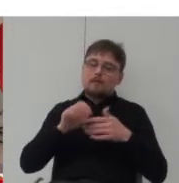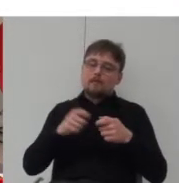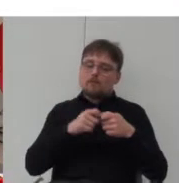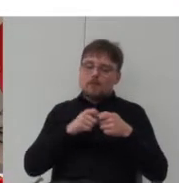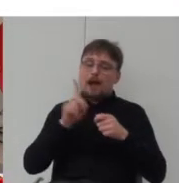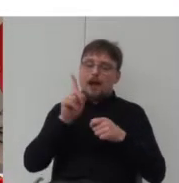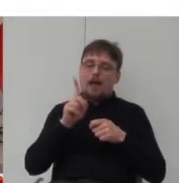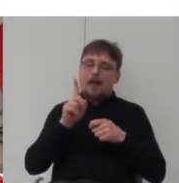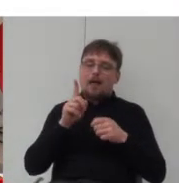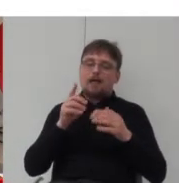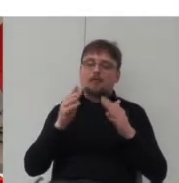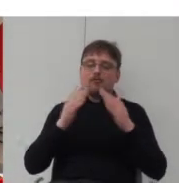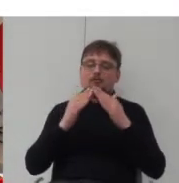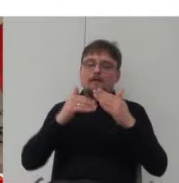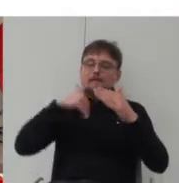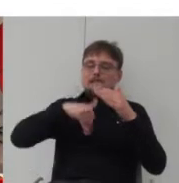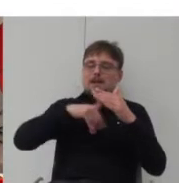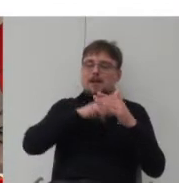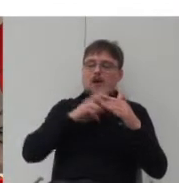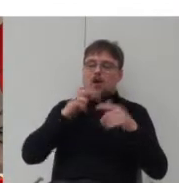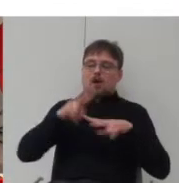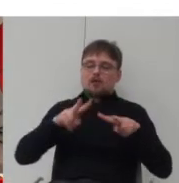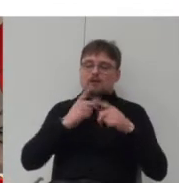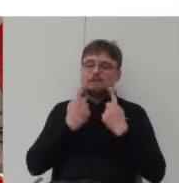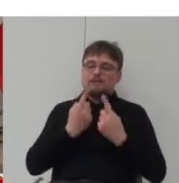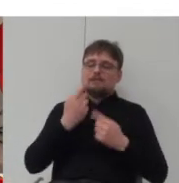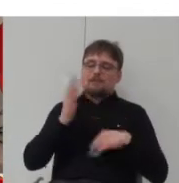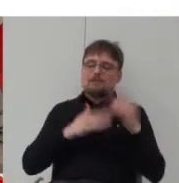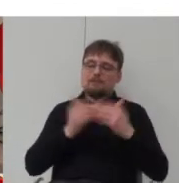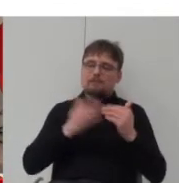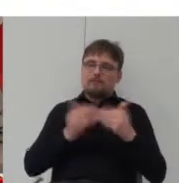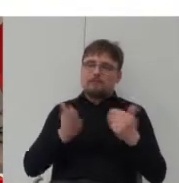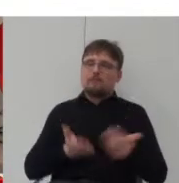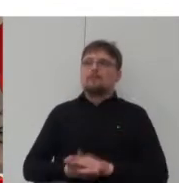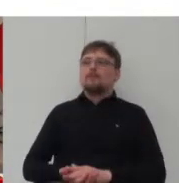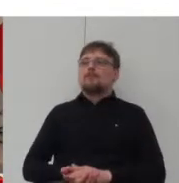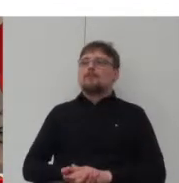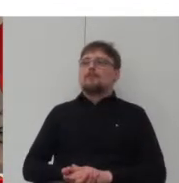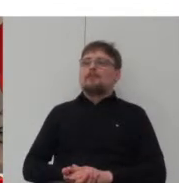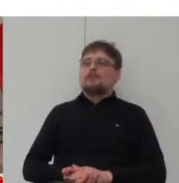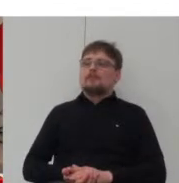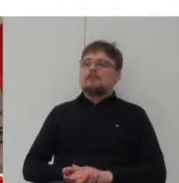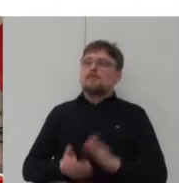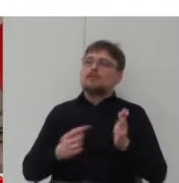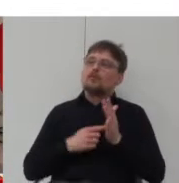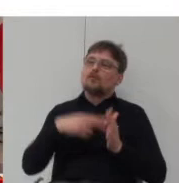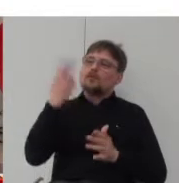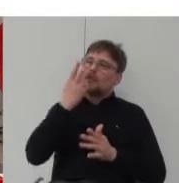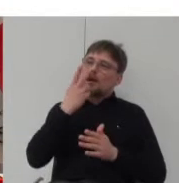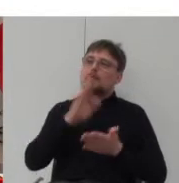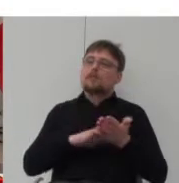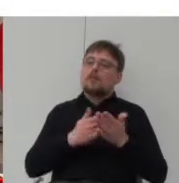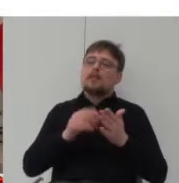wnętrza budowane są przez poszczególne rodziny to są bardzo ciekawe przykłady takiego podejścia czyli osiedle pod